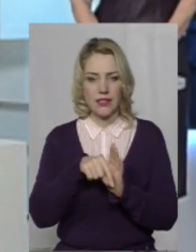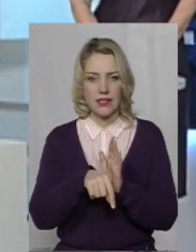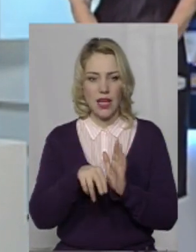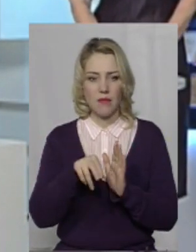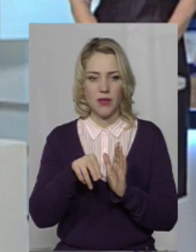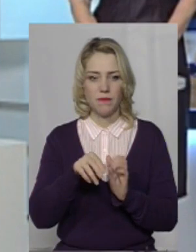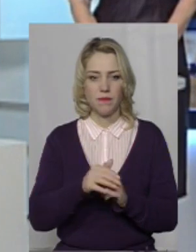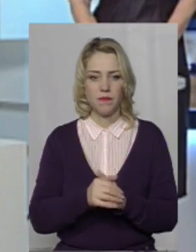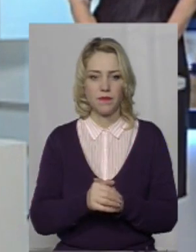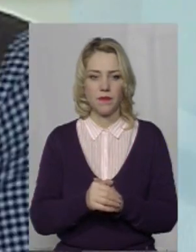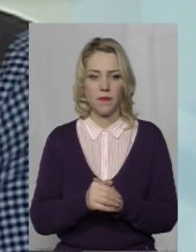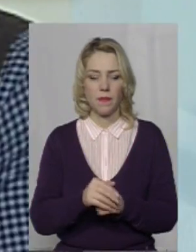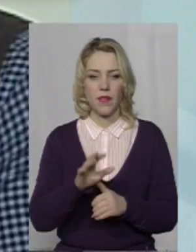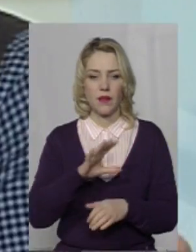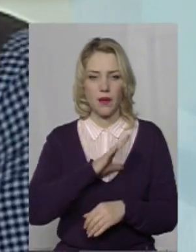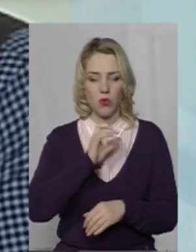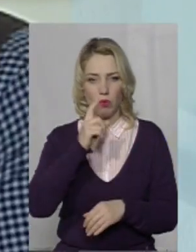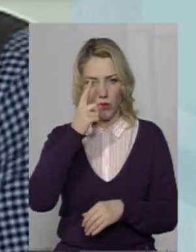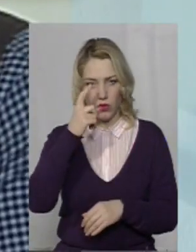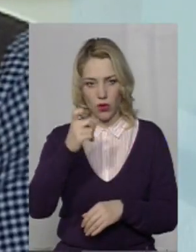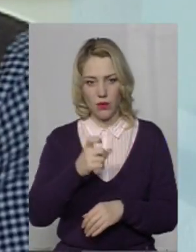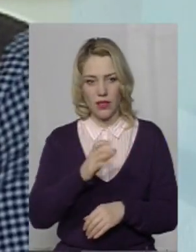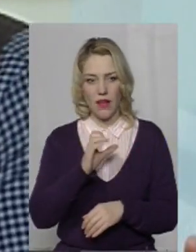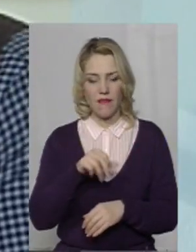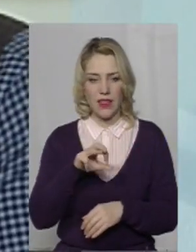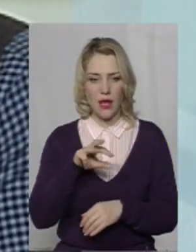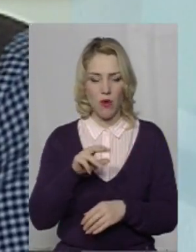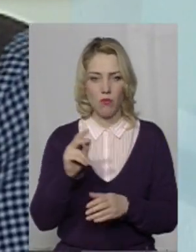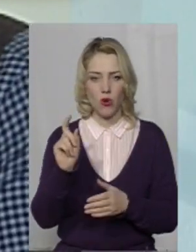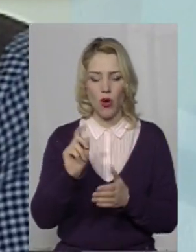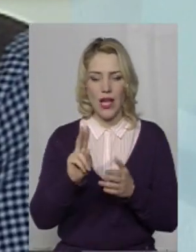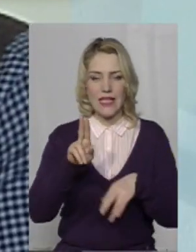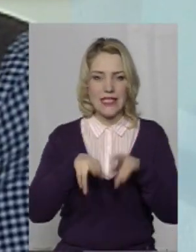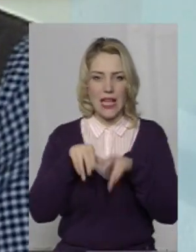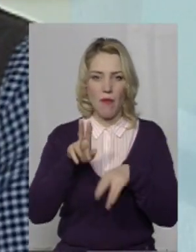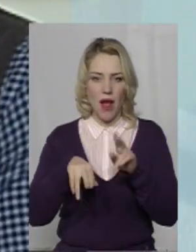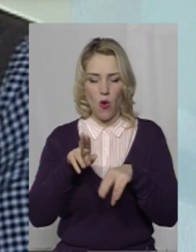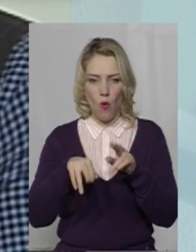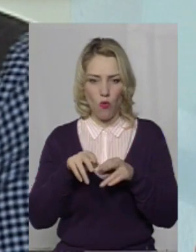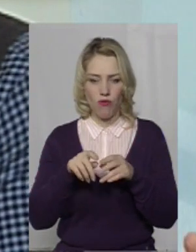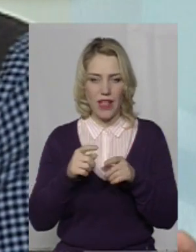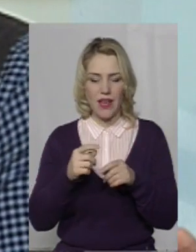як було повідомлено паном Вадимом про замальовування даних каналів,